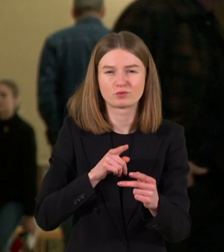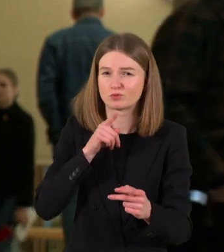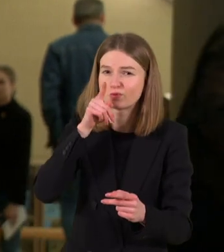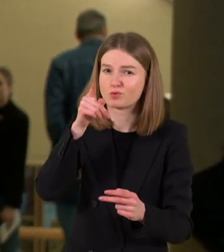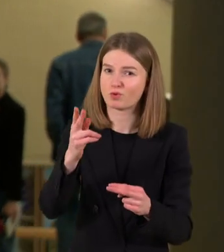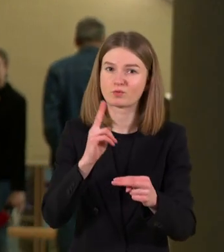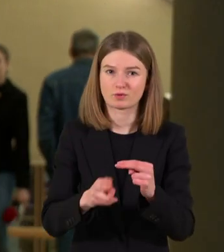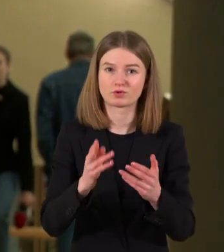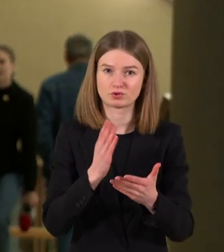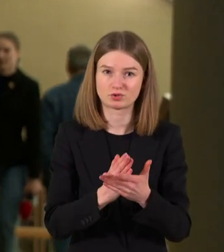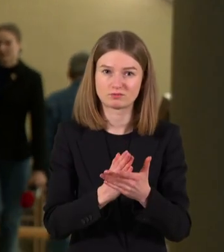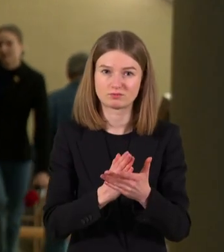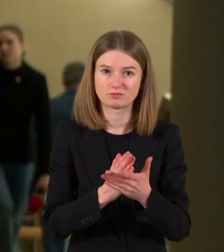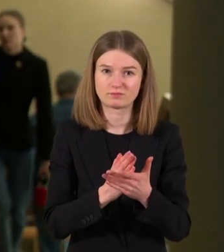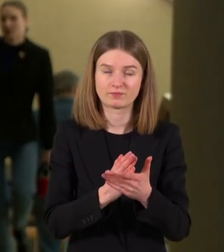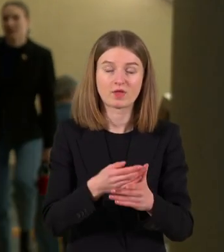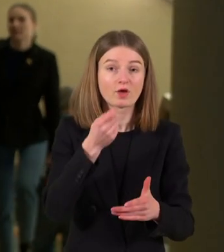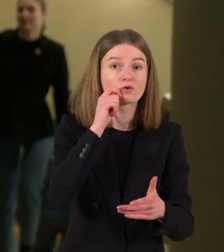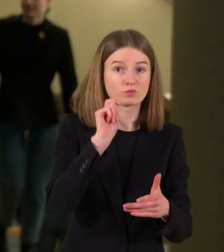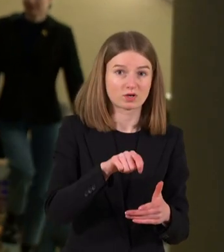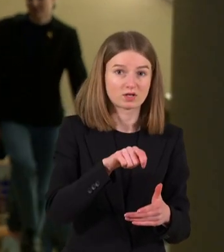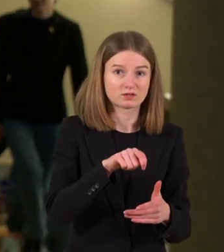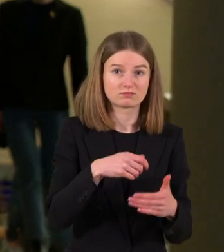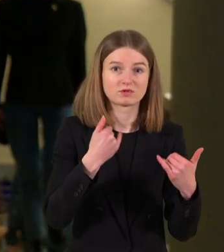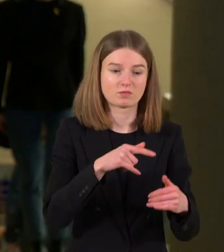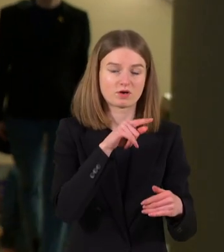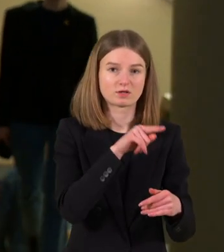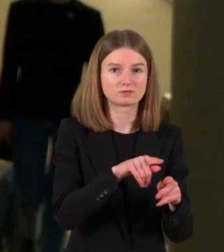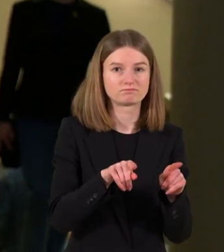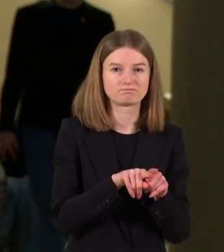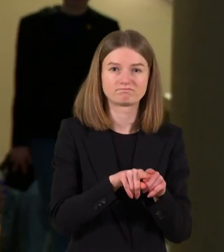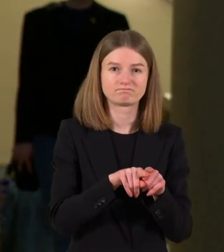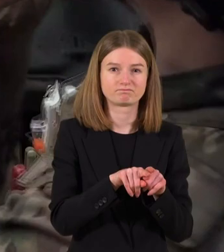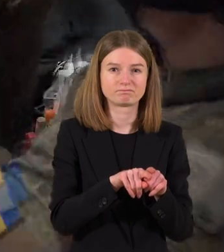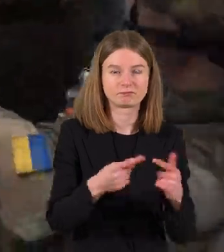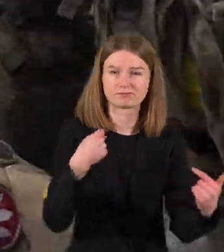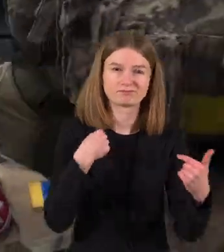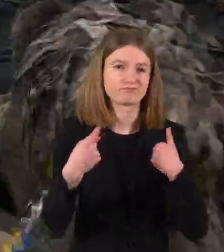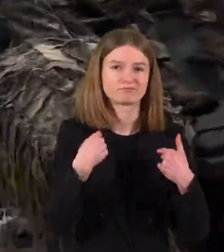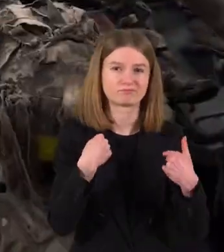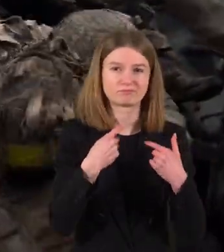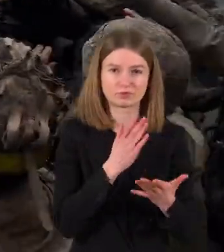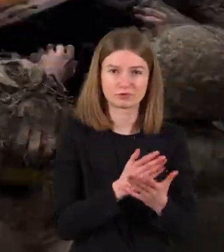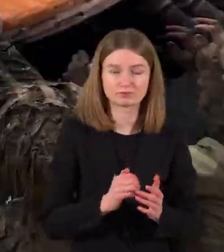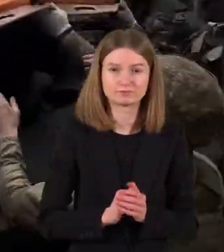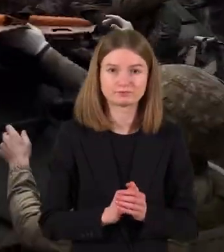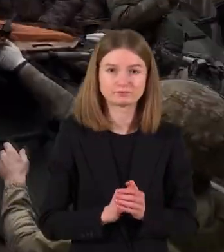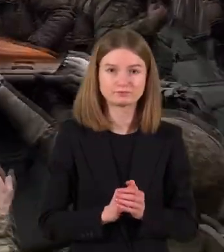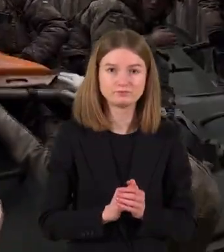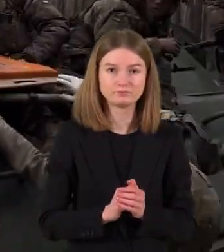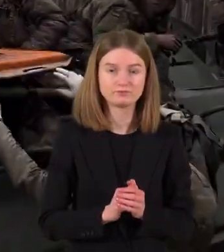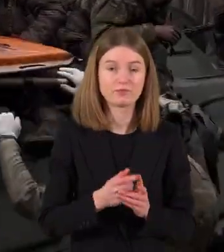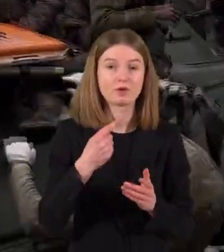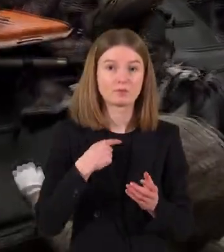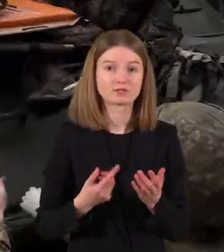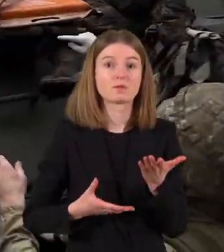kelią. Ir Ukraina už tą kelią moka ko gero brangiausiai. Mes teikiam paramą,